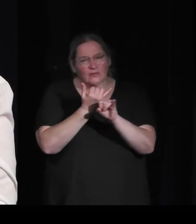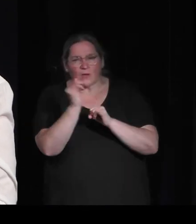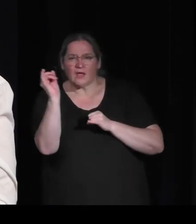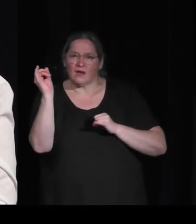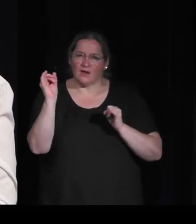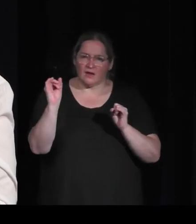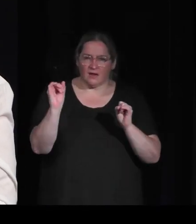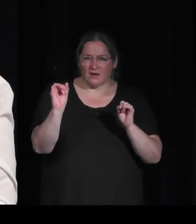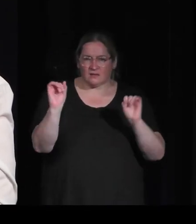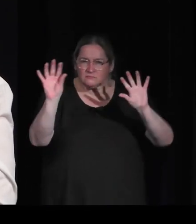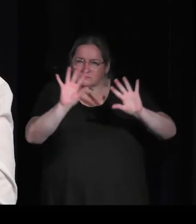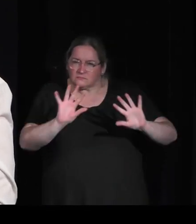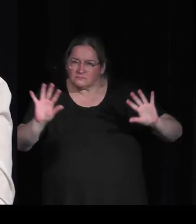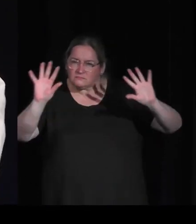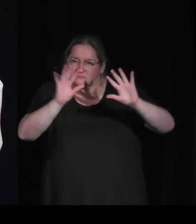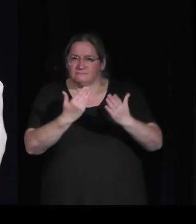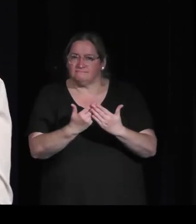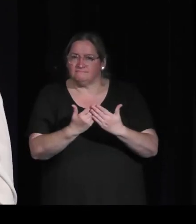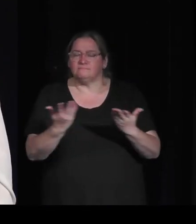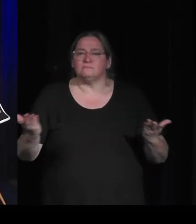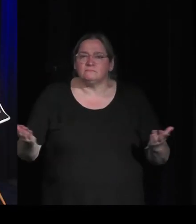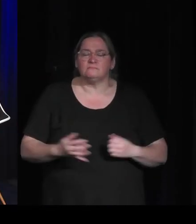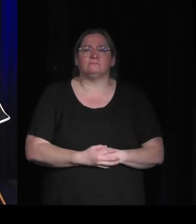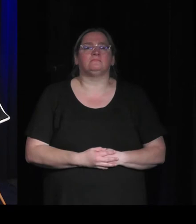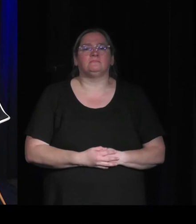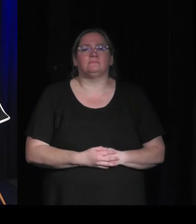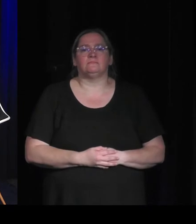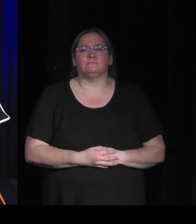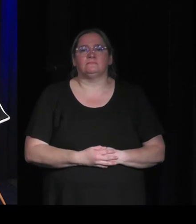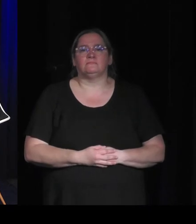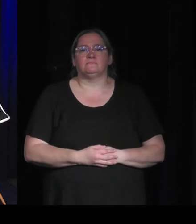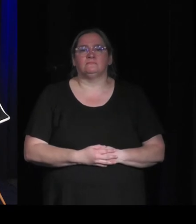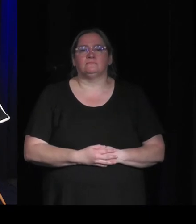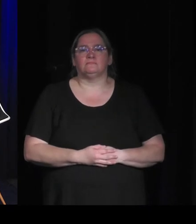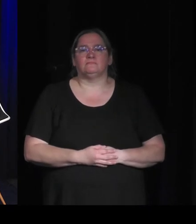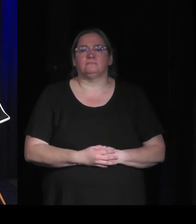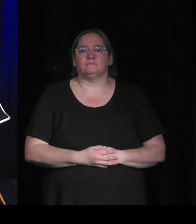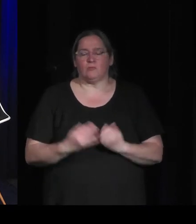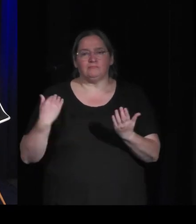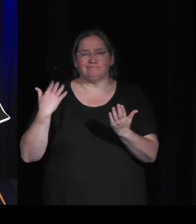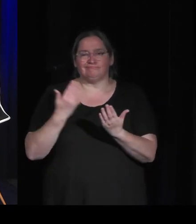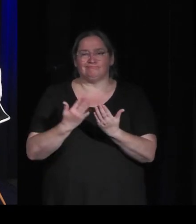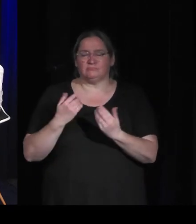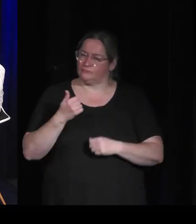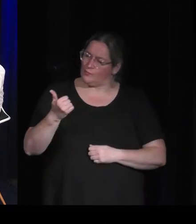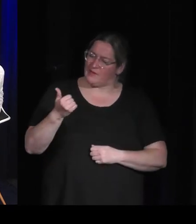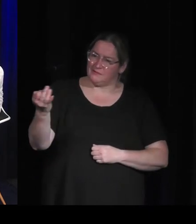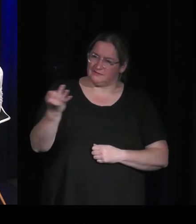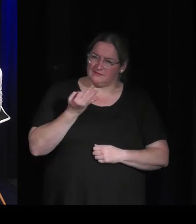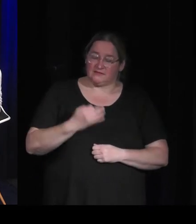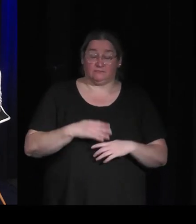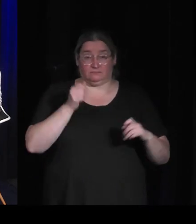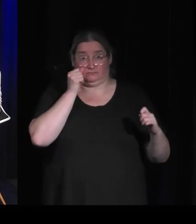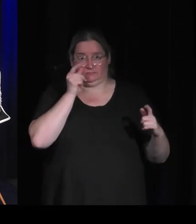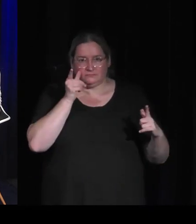quand quand on a parlé avant avant ces derniers jours vous m'avez dit être étonné